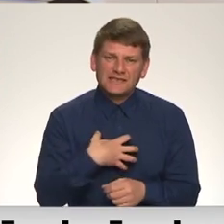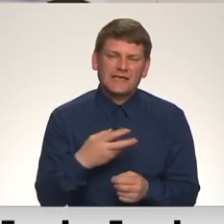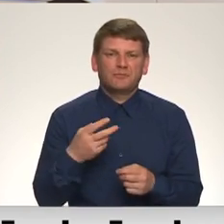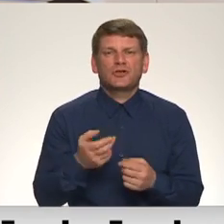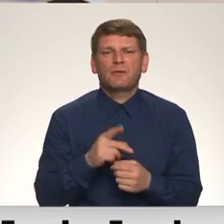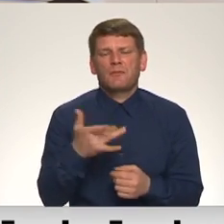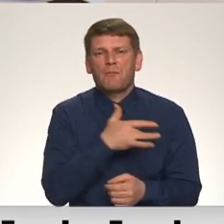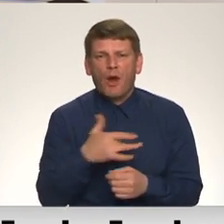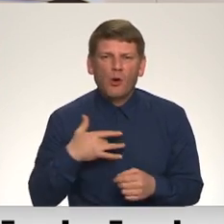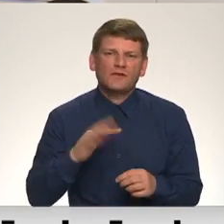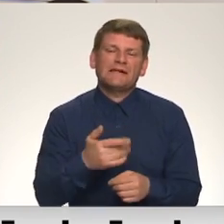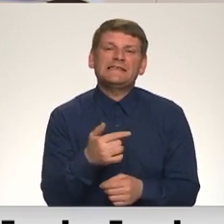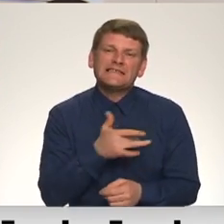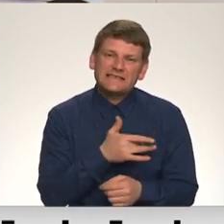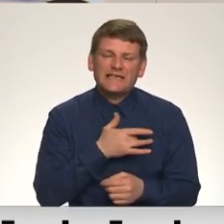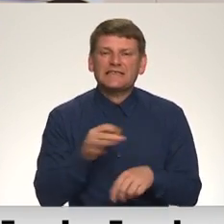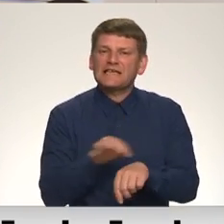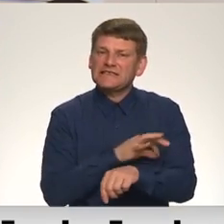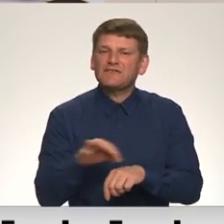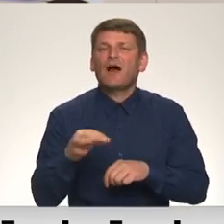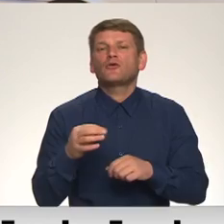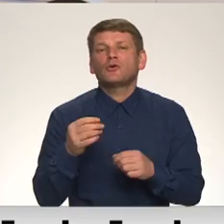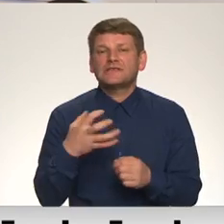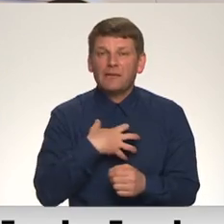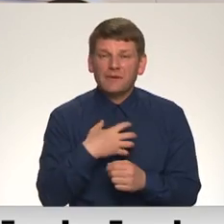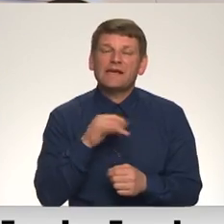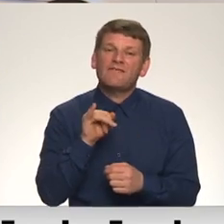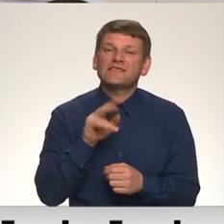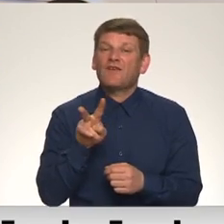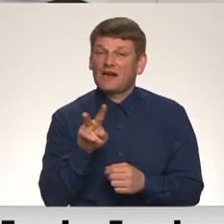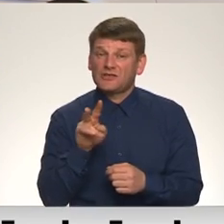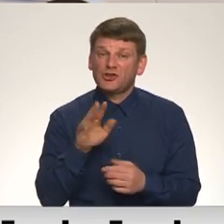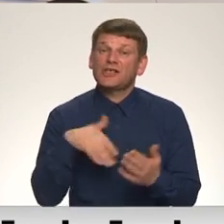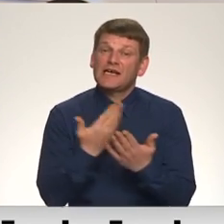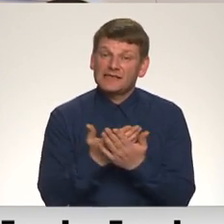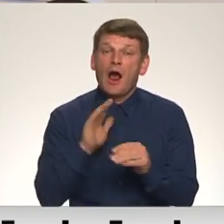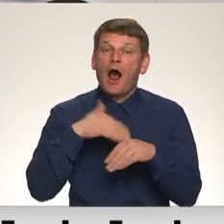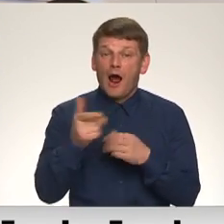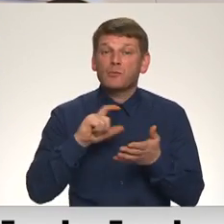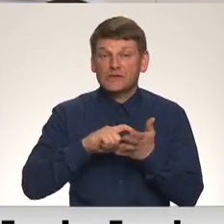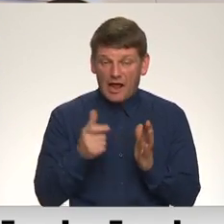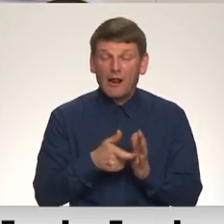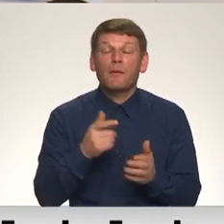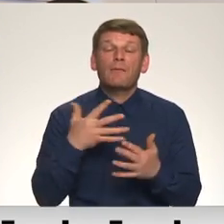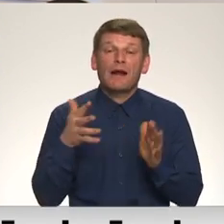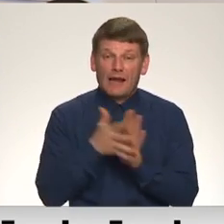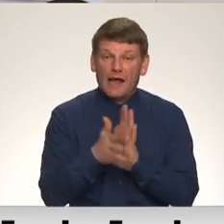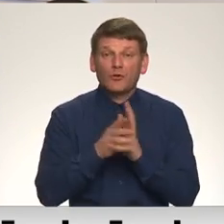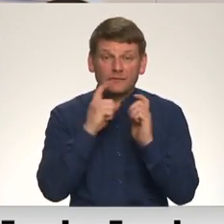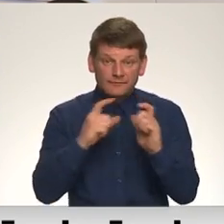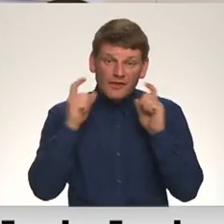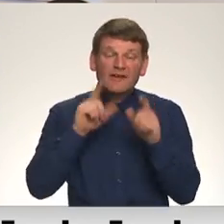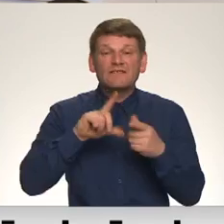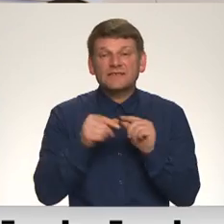piemēram, plaušu vai sirds un asiņas vadu slimībām, Ivars Vanadziņš iesaka, ārpus tāpām lietot respiratoru vismaz dažas